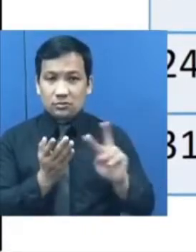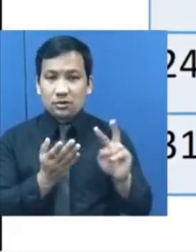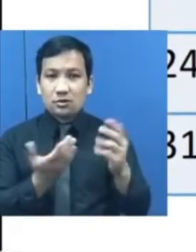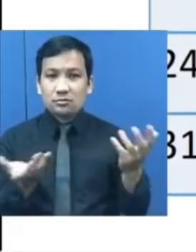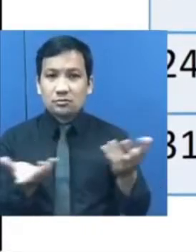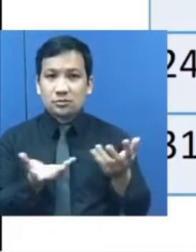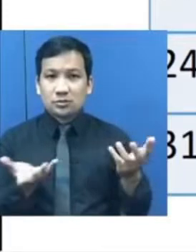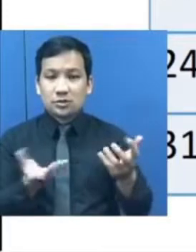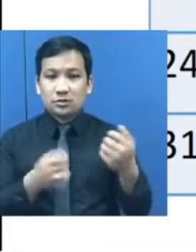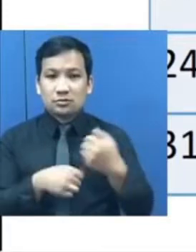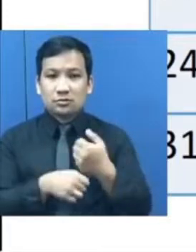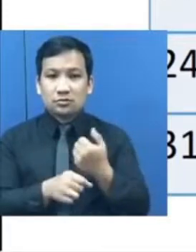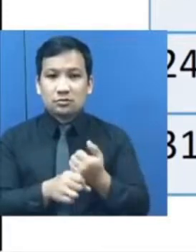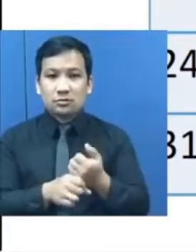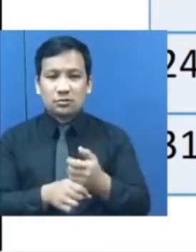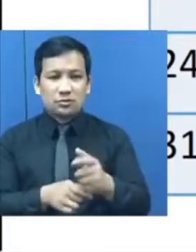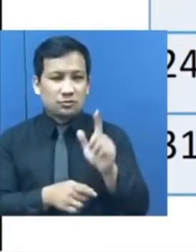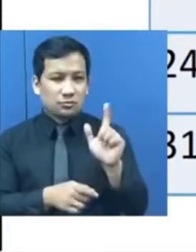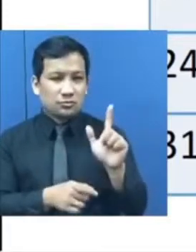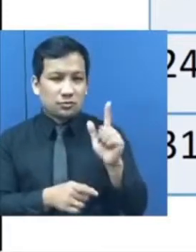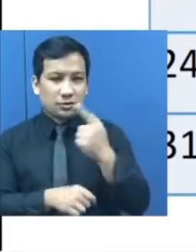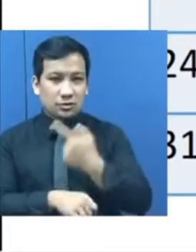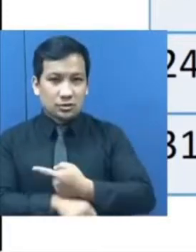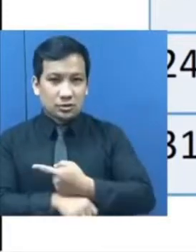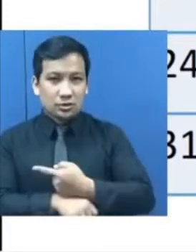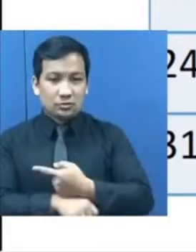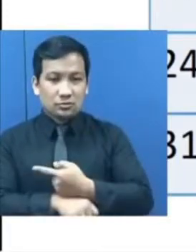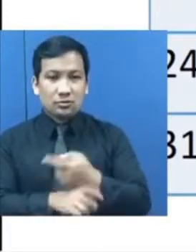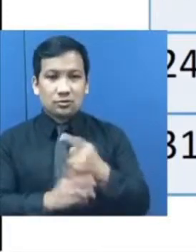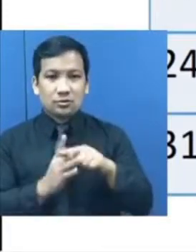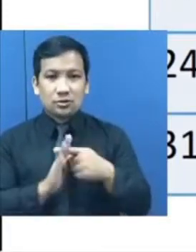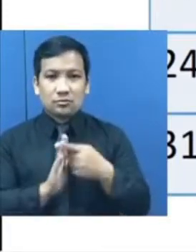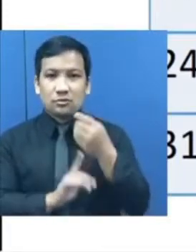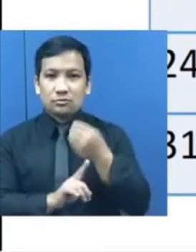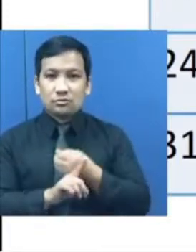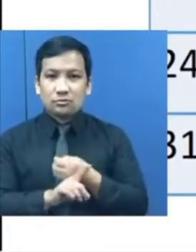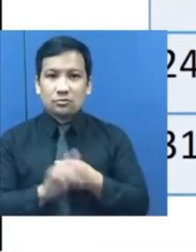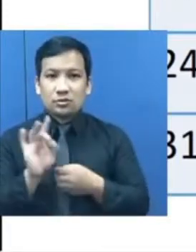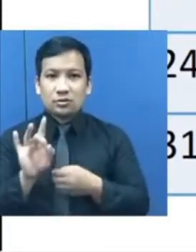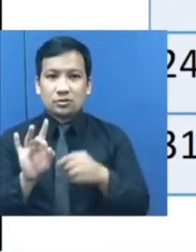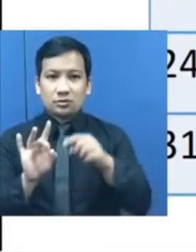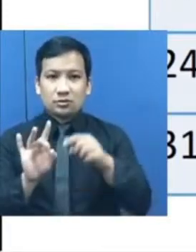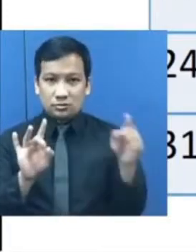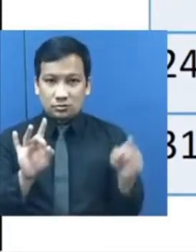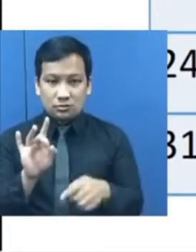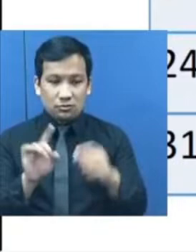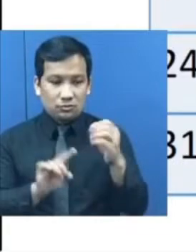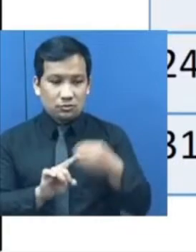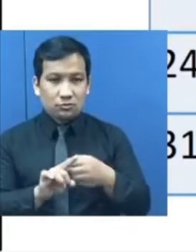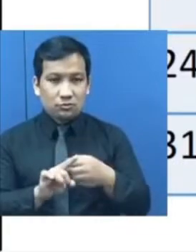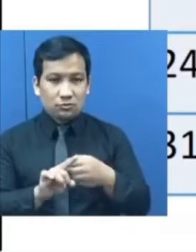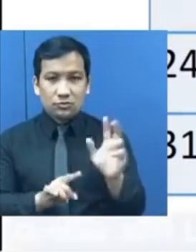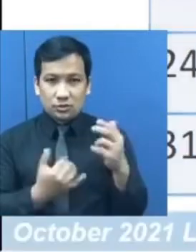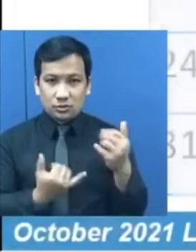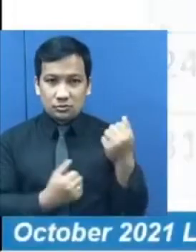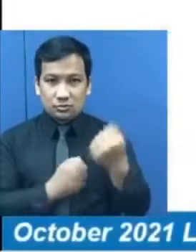sa loob ng dalawangpung araw mula Oktober 8 hanggang Oktober 30 nitong taon.